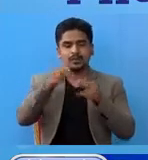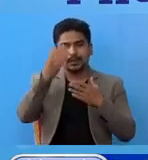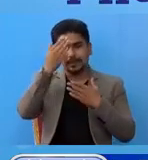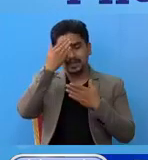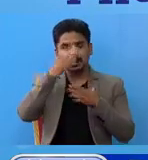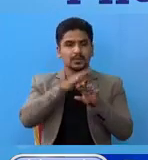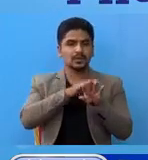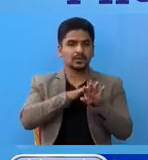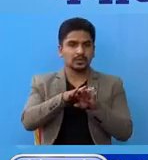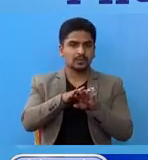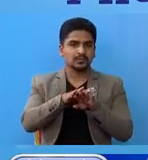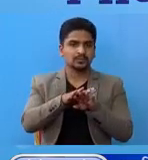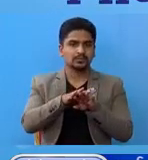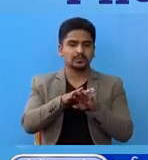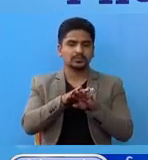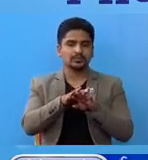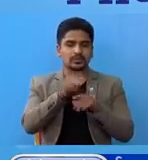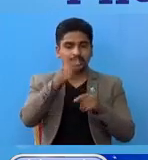है कि